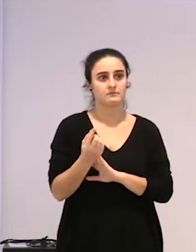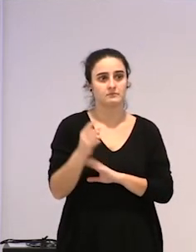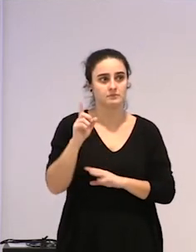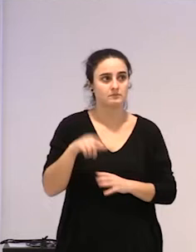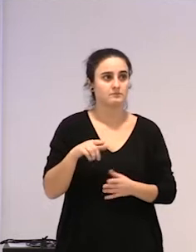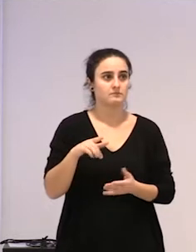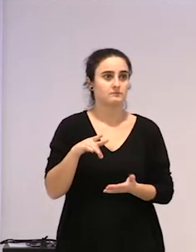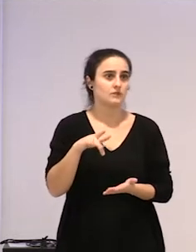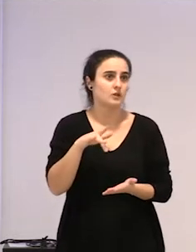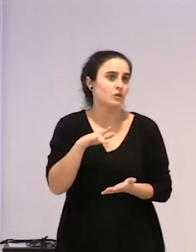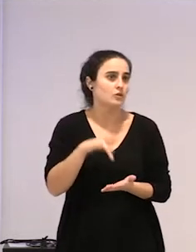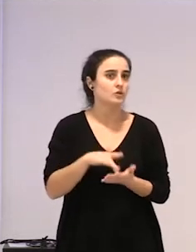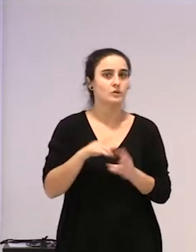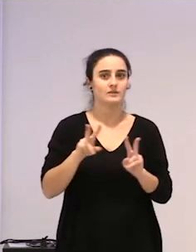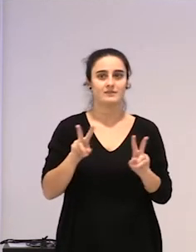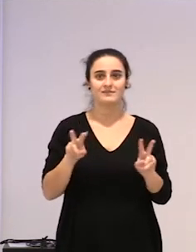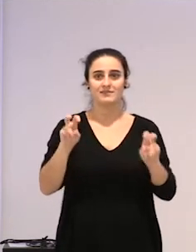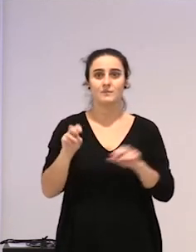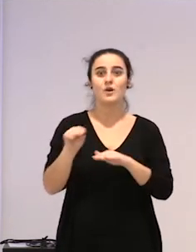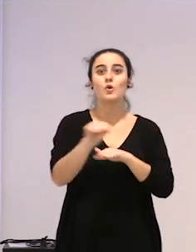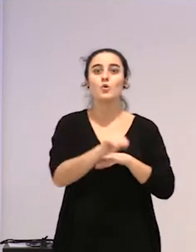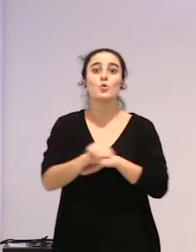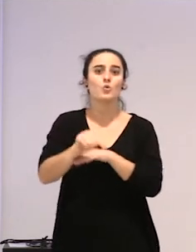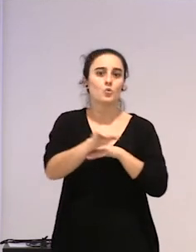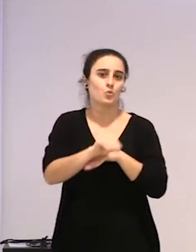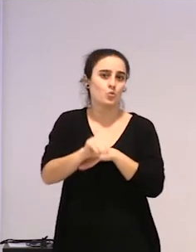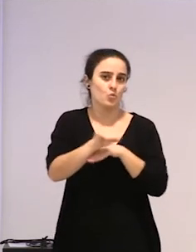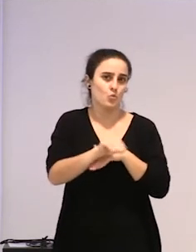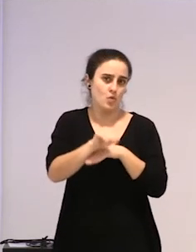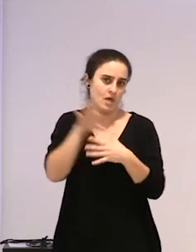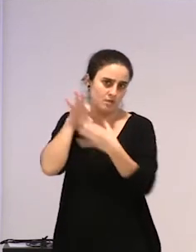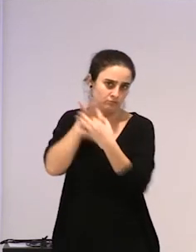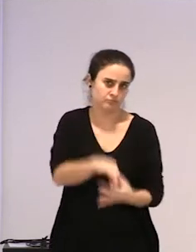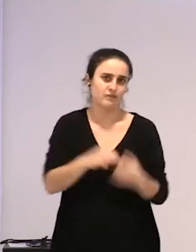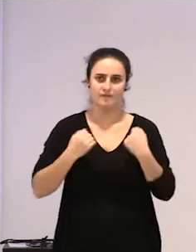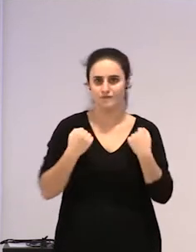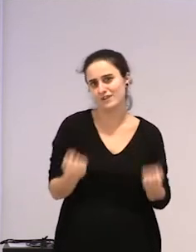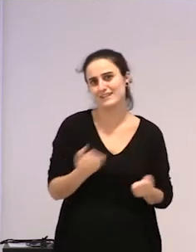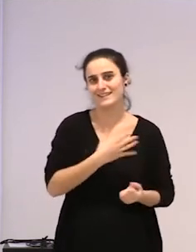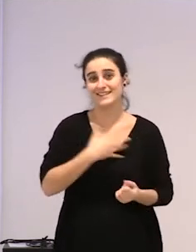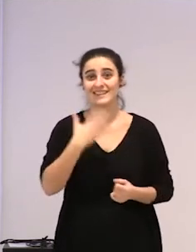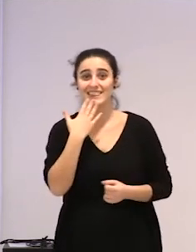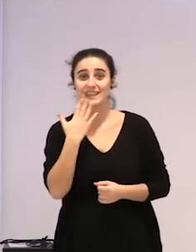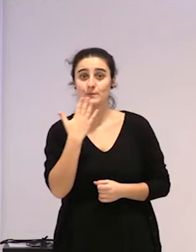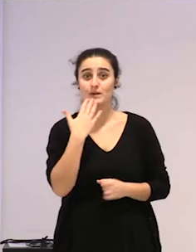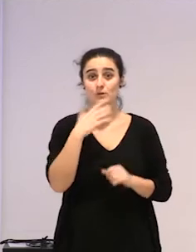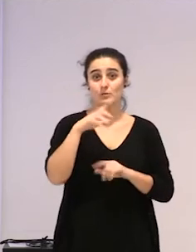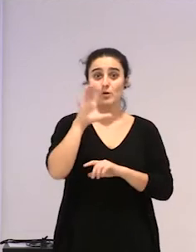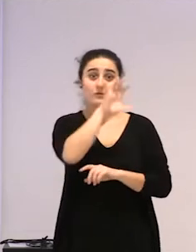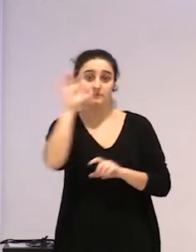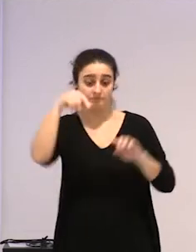ba, da, zaintza gurutzatzen duen, e, ardatz bat, ez? hau da, egoaldeko herrietatik, nola,